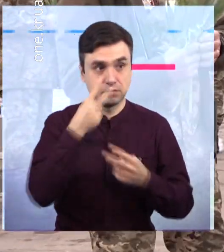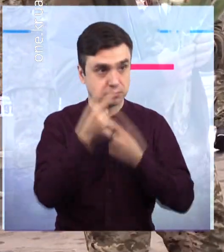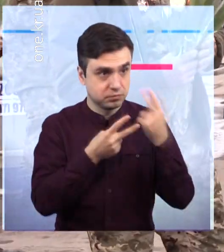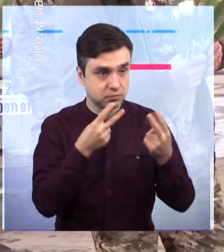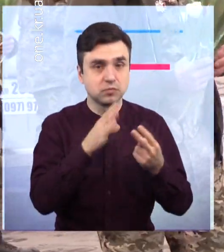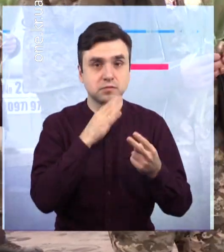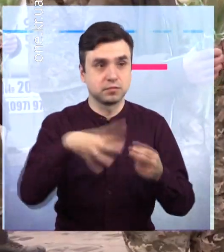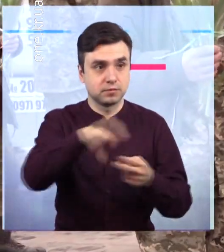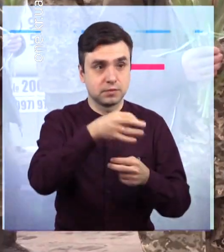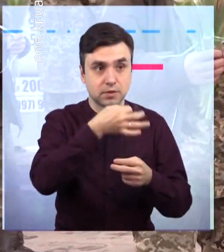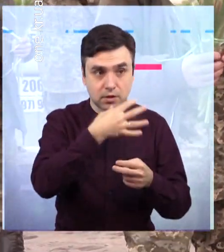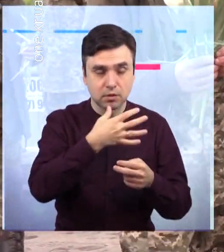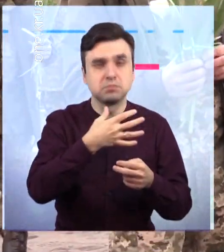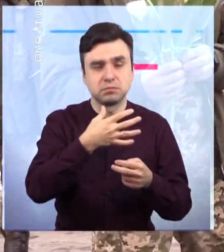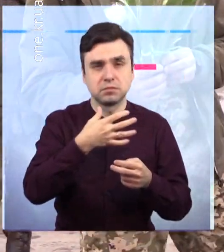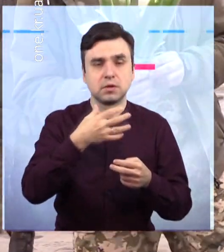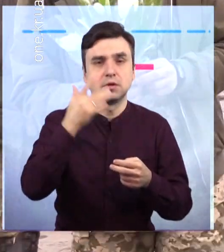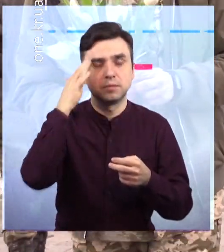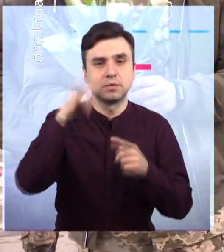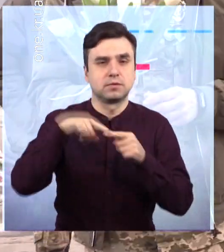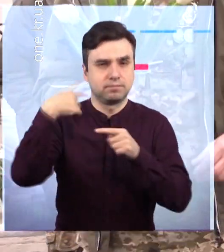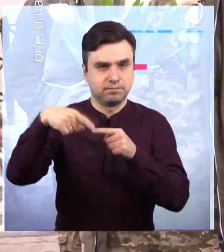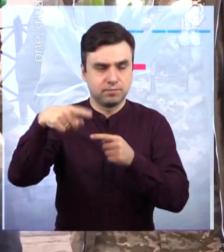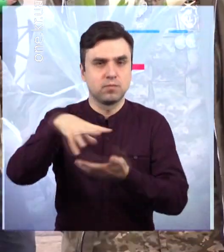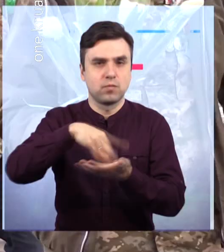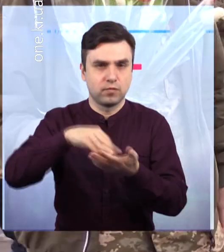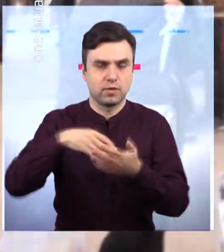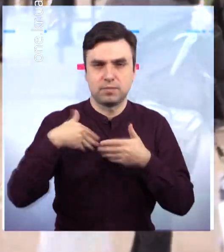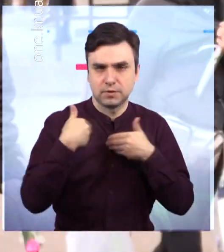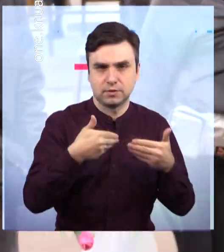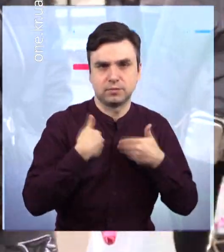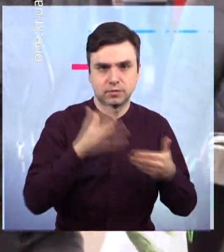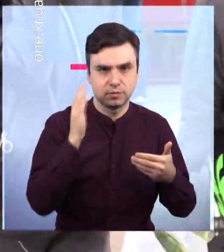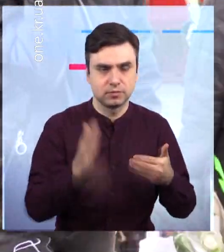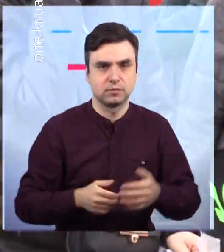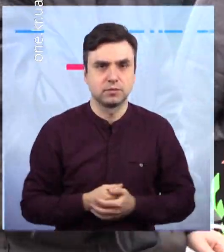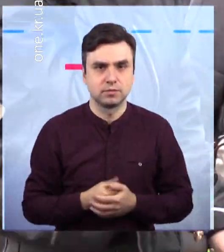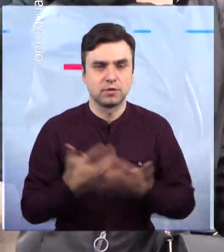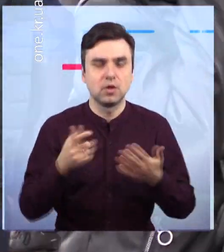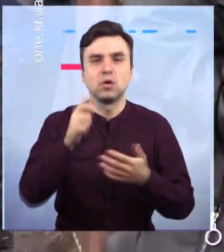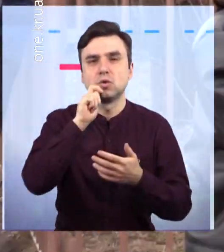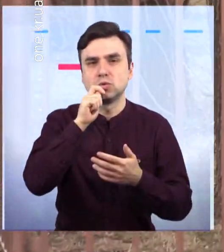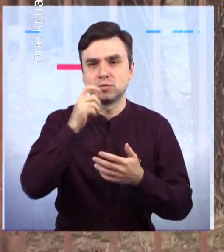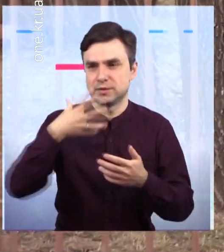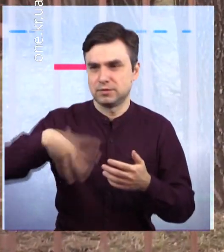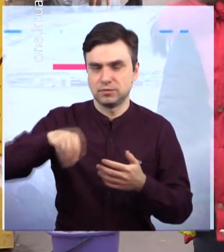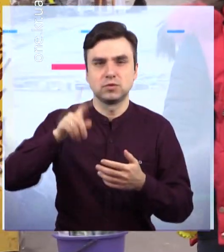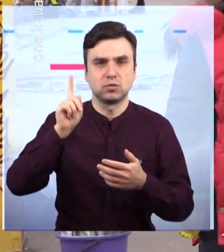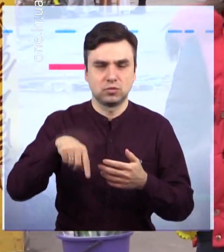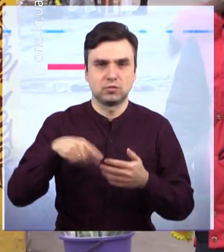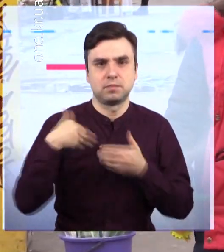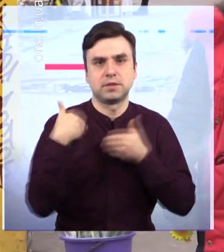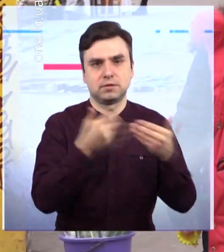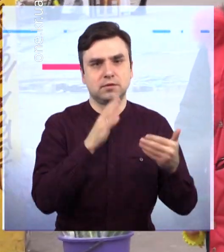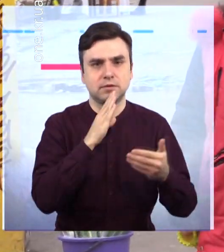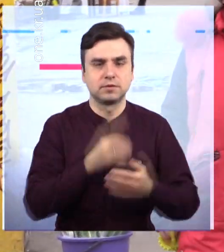акції ветерани-армійці мають намір продовжувати в різних варіаціях і надалі. Зі святом всіх прекрасних мешканок вітають Олександр Фефілатів,